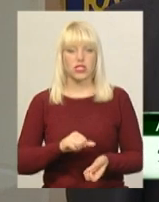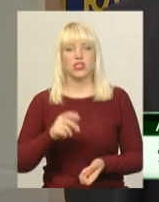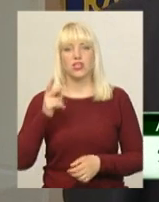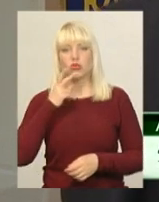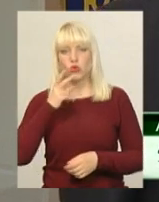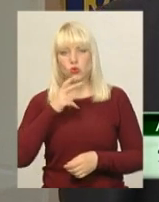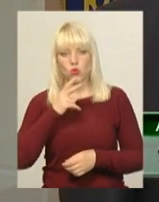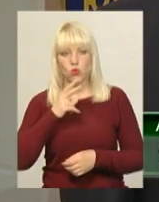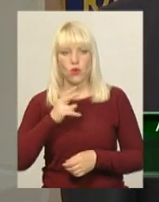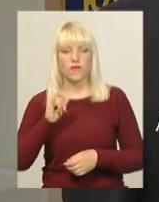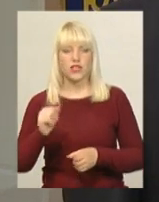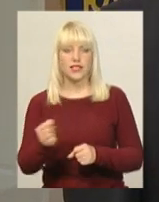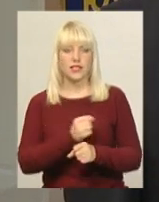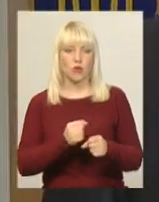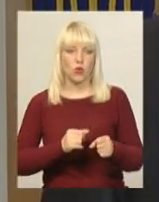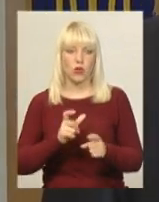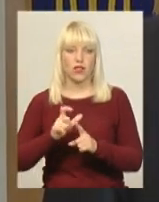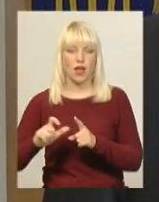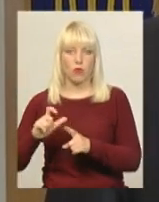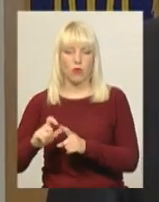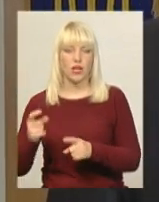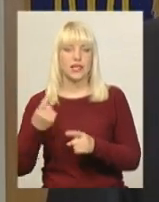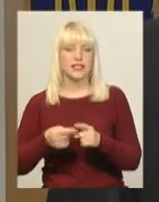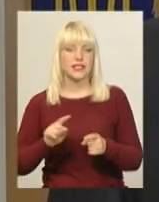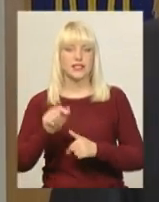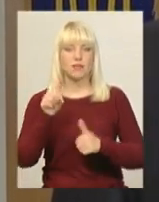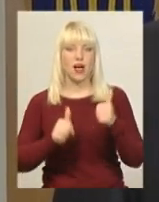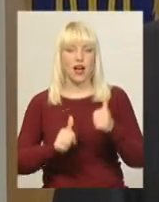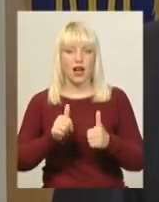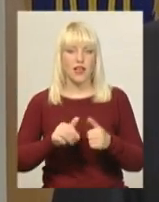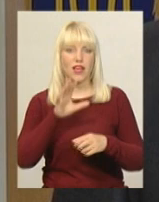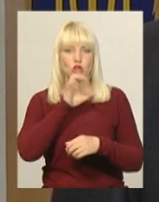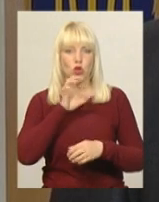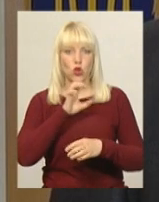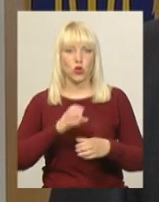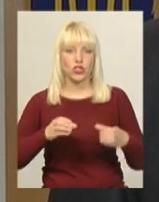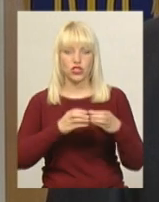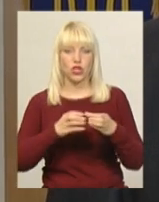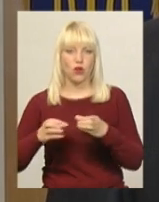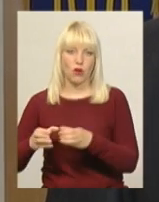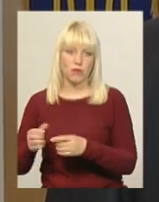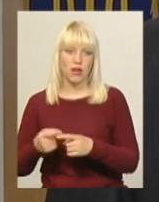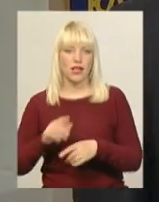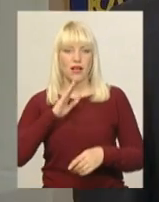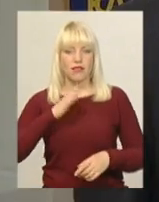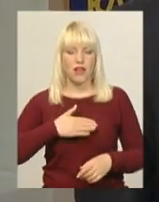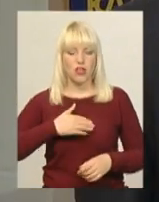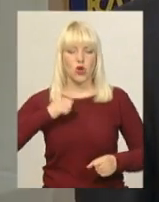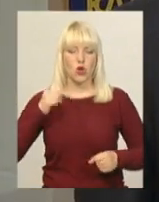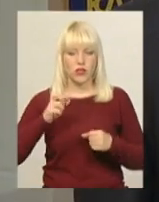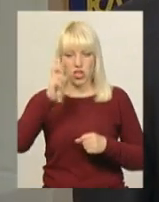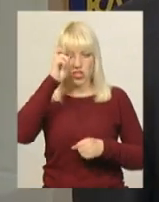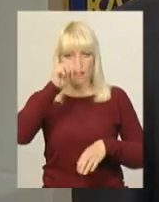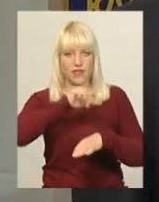вироби, зброя і набої. Це змагання кінологічної команд, наших колег, державних фіскальних служб, а також